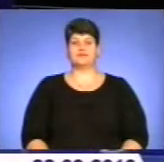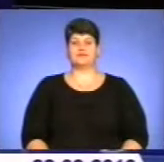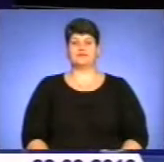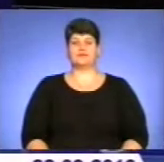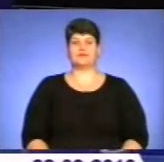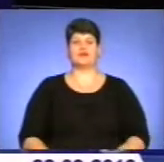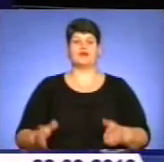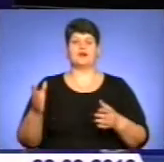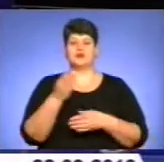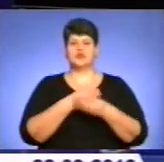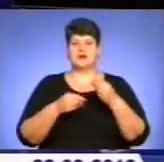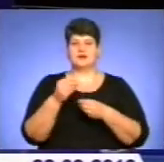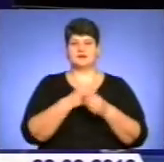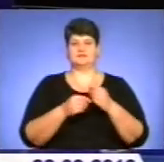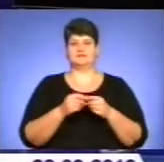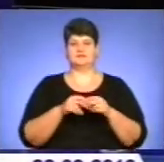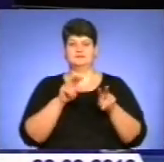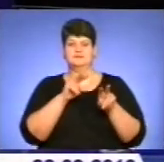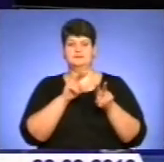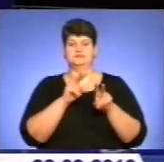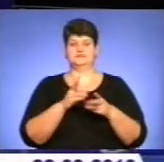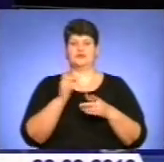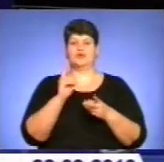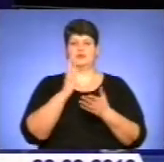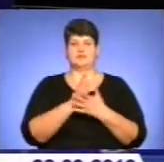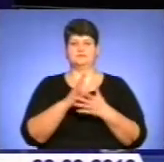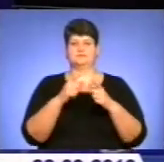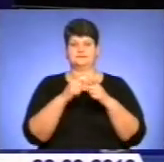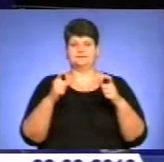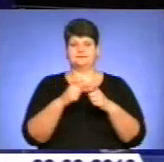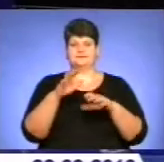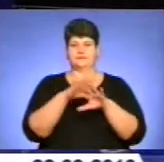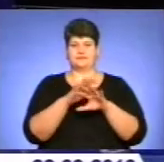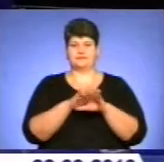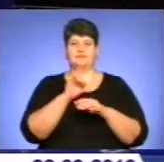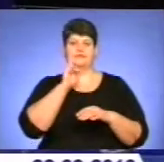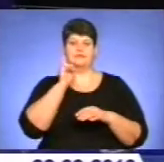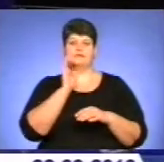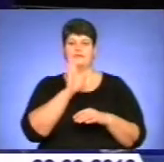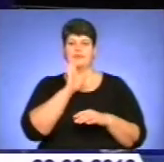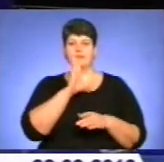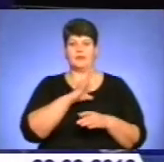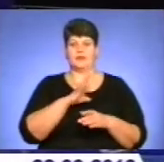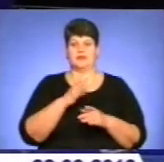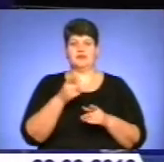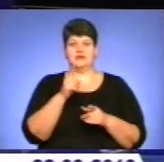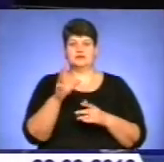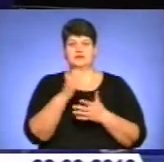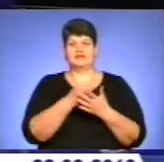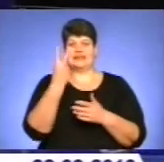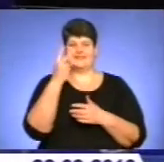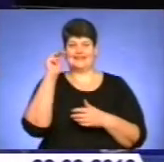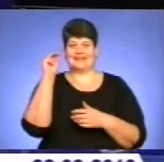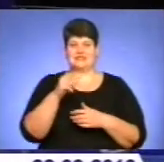Шахраї полюють на власників банківських карток. Жертвою таких зловмисників стала юна тернополянка. Її ушукали на дві